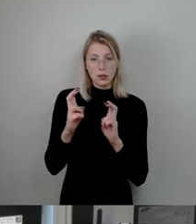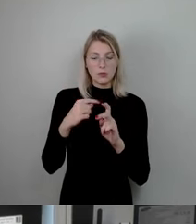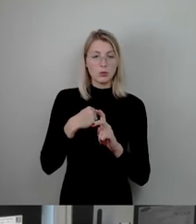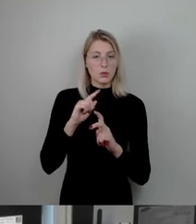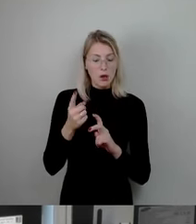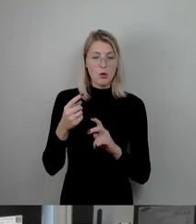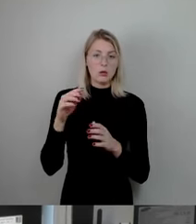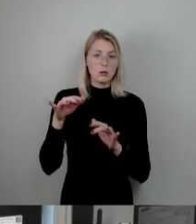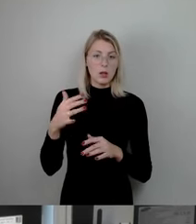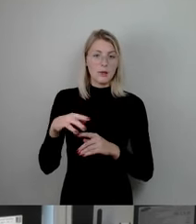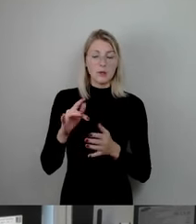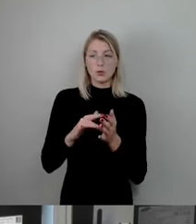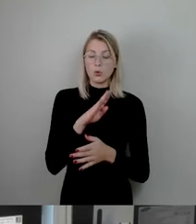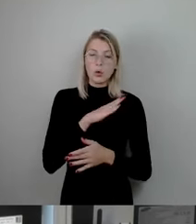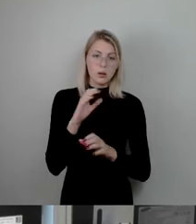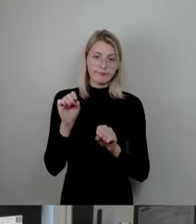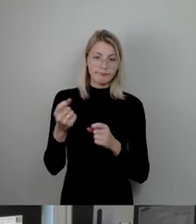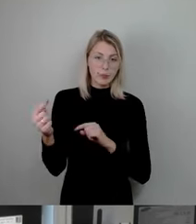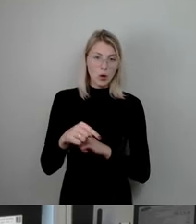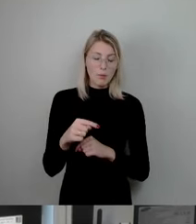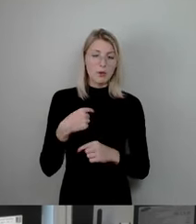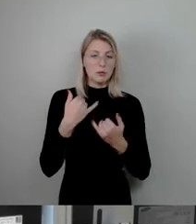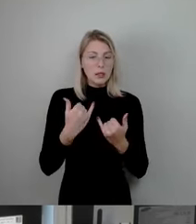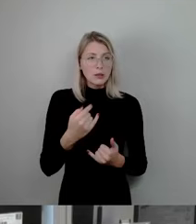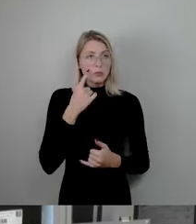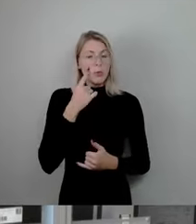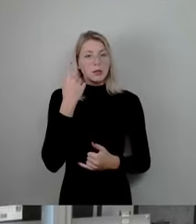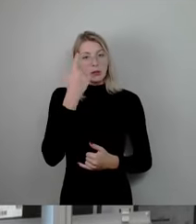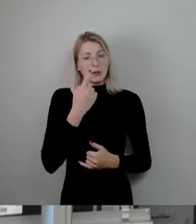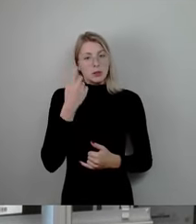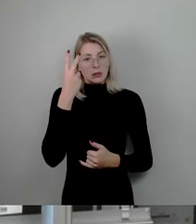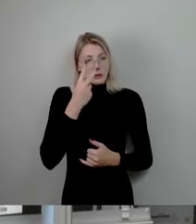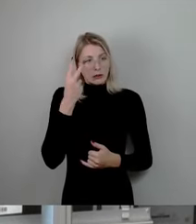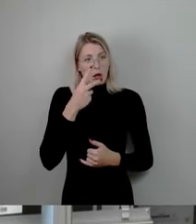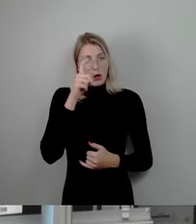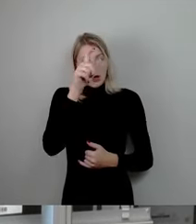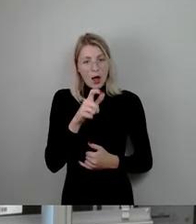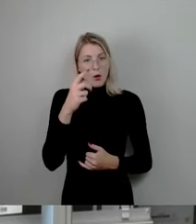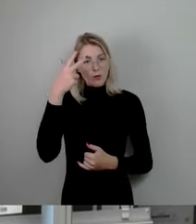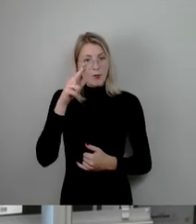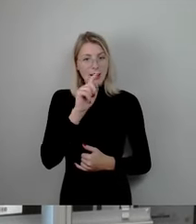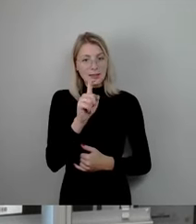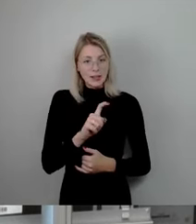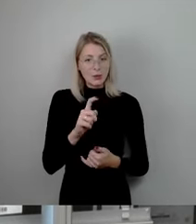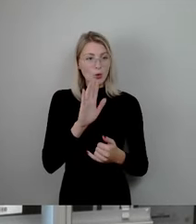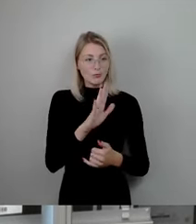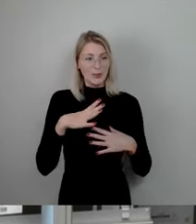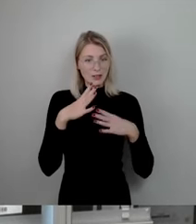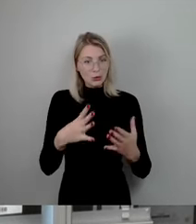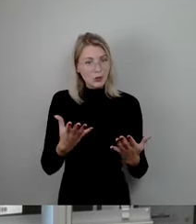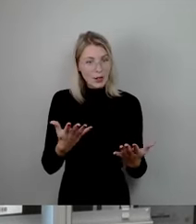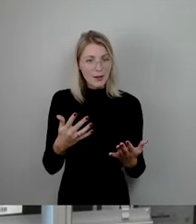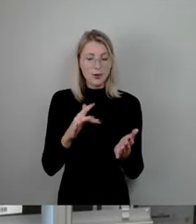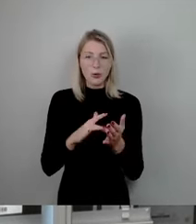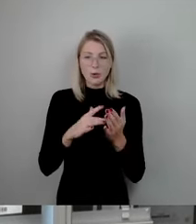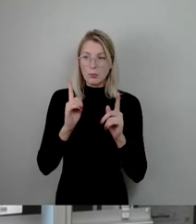konnte und ich mache mir langsam ernsthaft Sorgen über Sie, Herr Zastrow, oder Ihre Gesundheit. Weil man muss mal sagen, so weit darf man